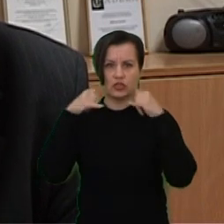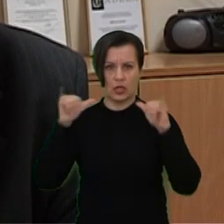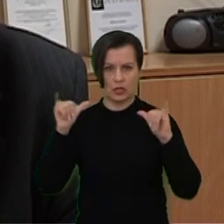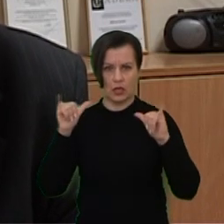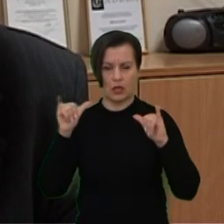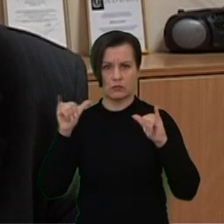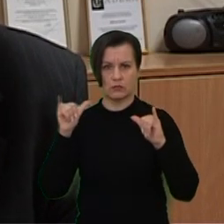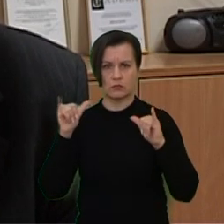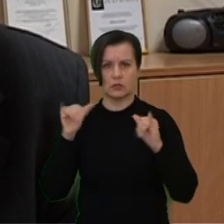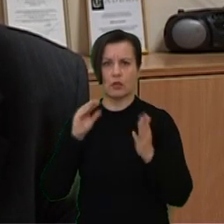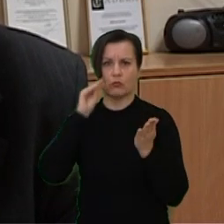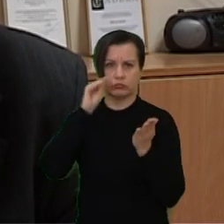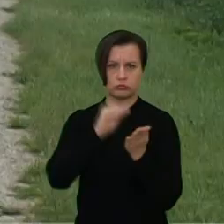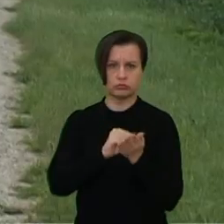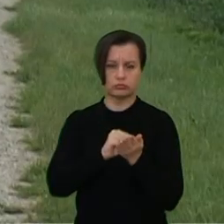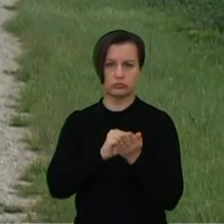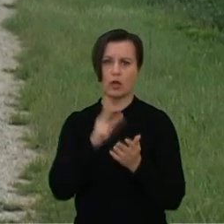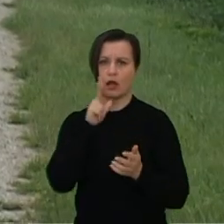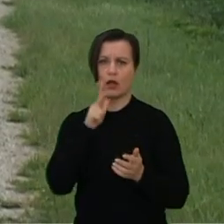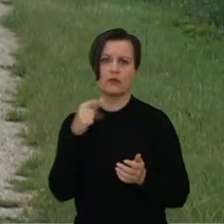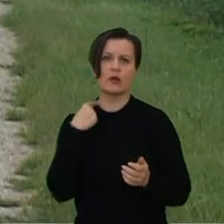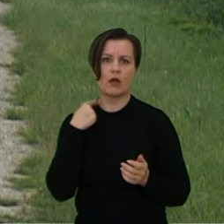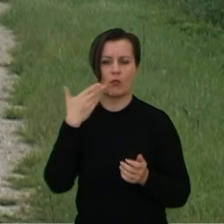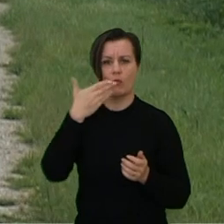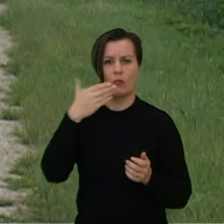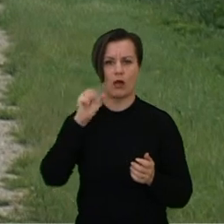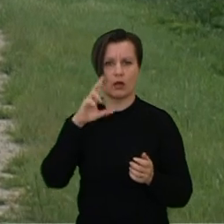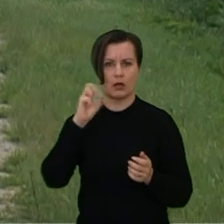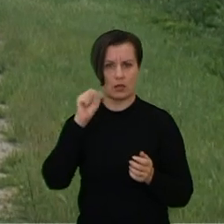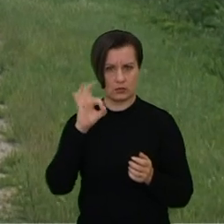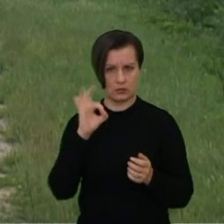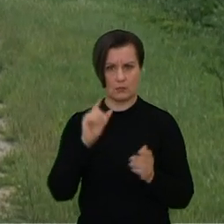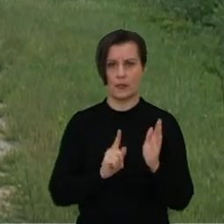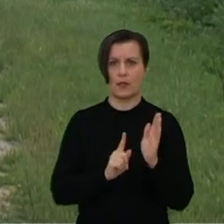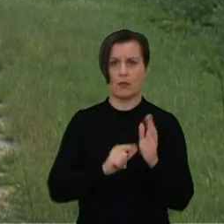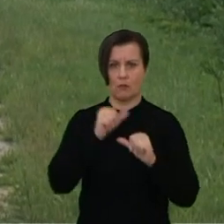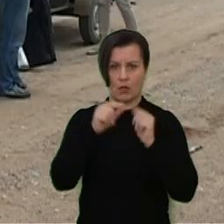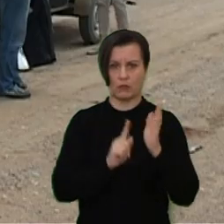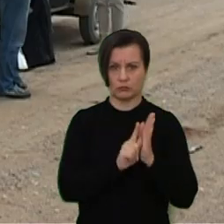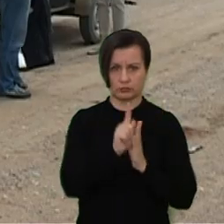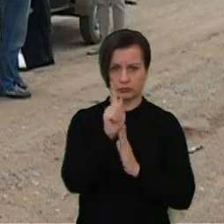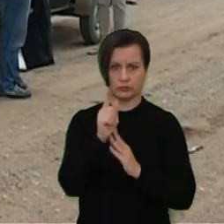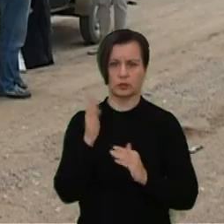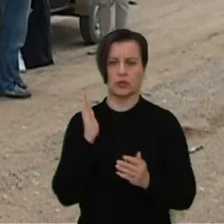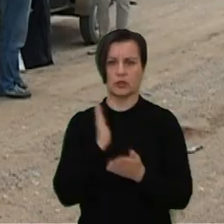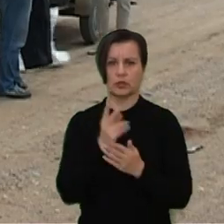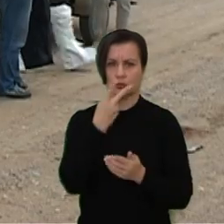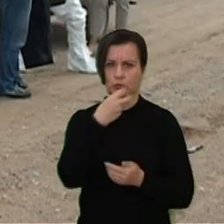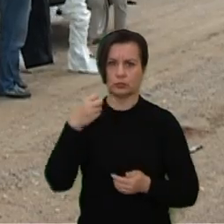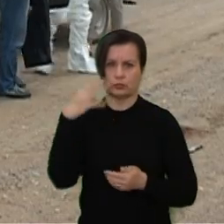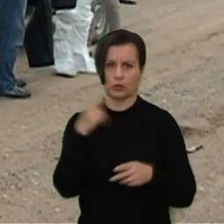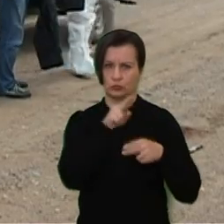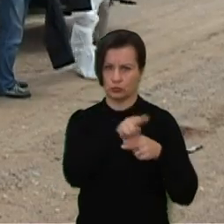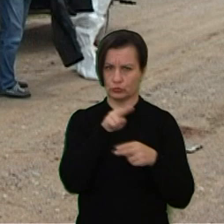afrikinis keulių maras. Nuo metų pradžios iš jų 204 sumedžiotiems ir